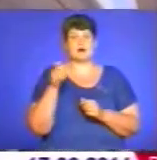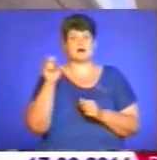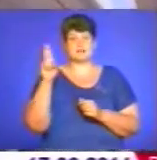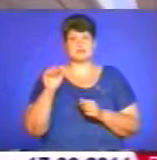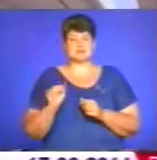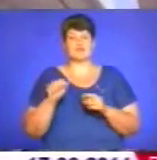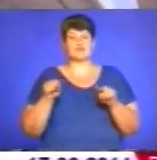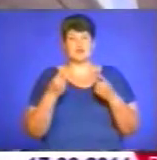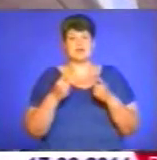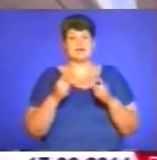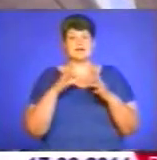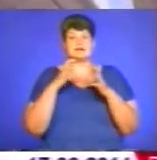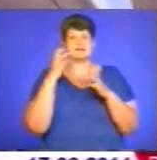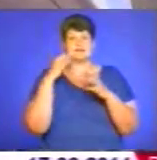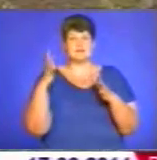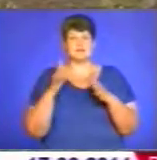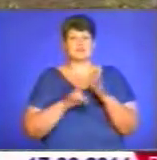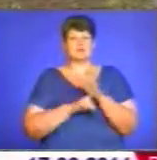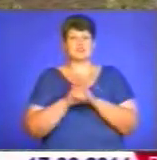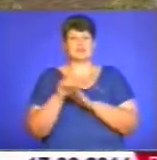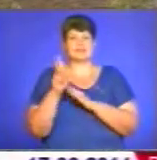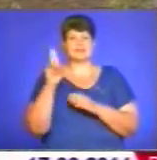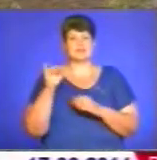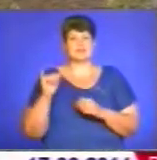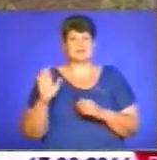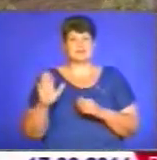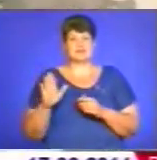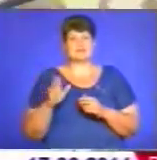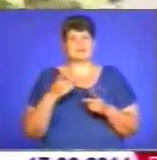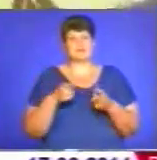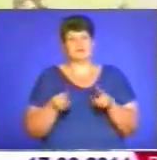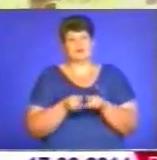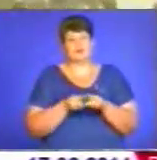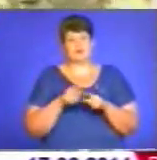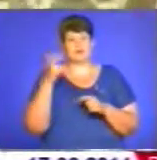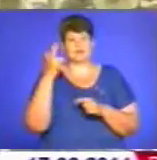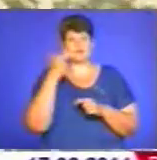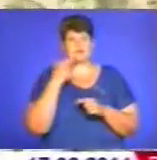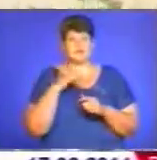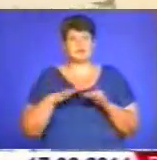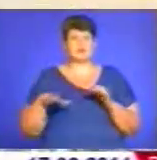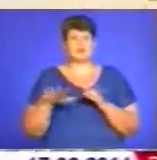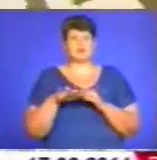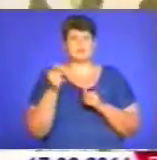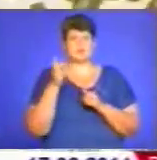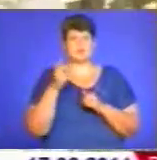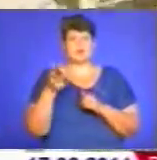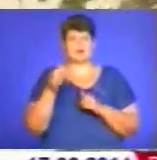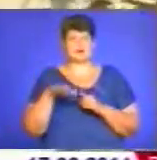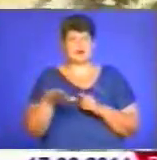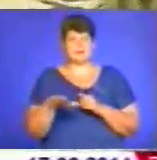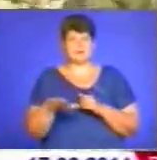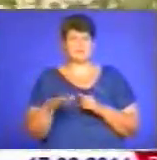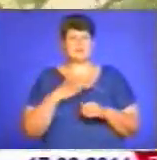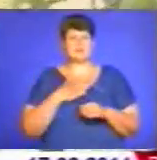-кооперативів для садівників-початківців за аналогами італійських на площі півтора гектара. Наша на сьогоднішній день задача,